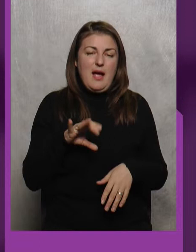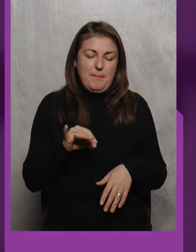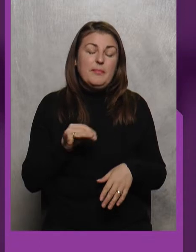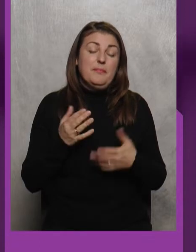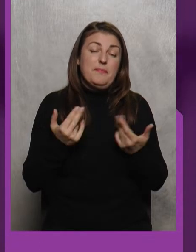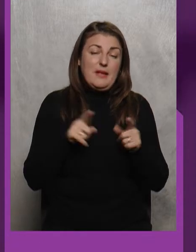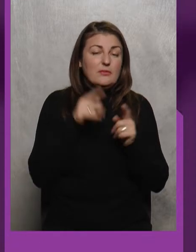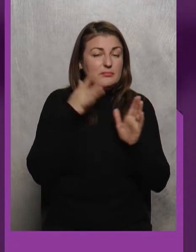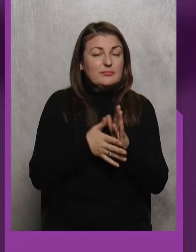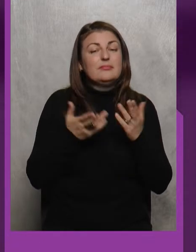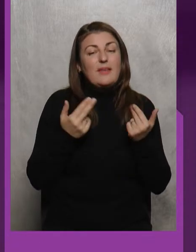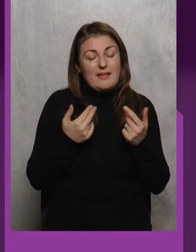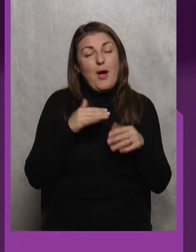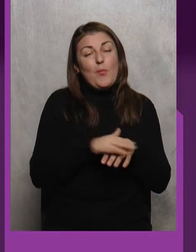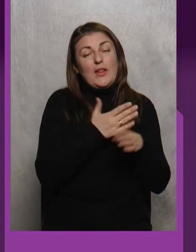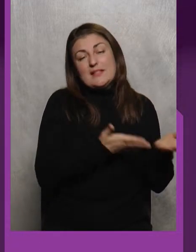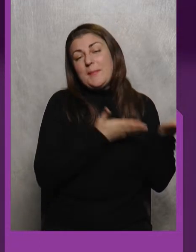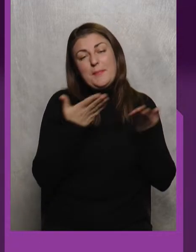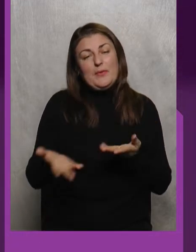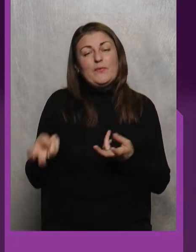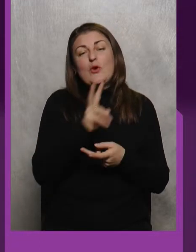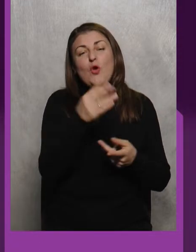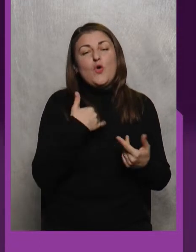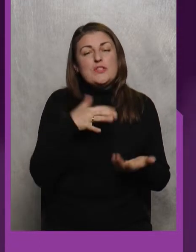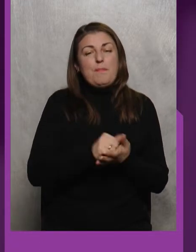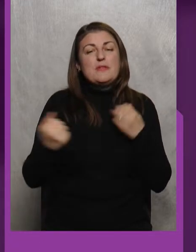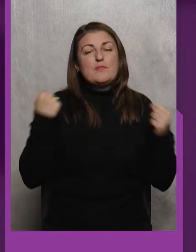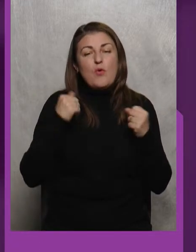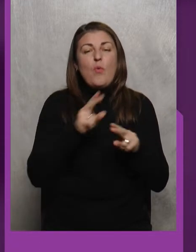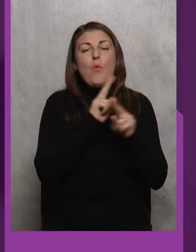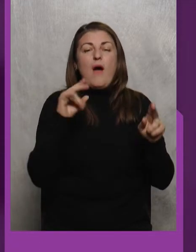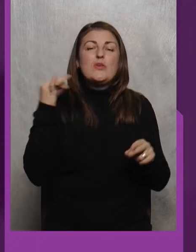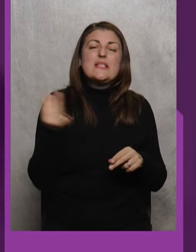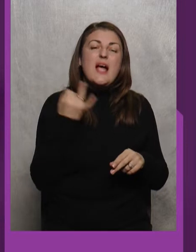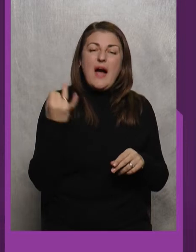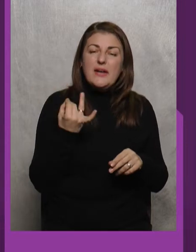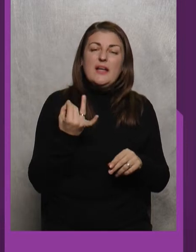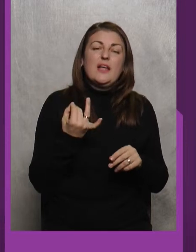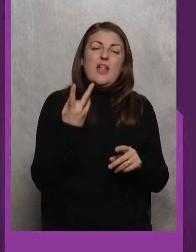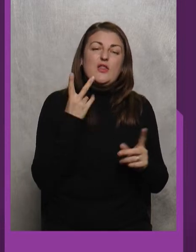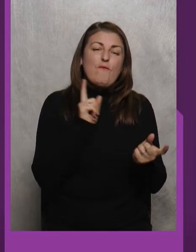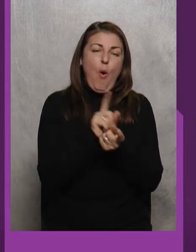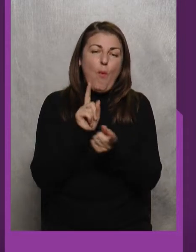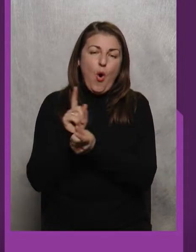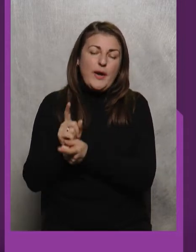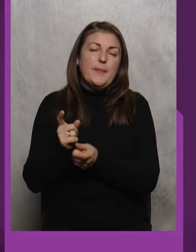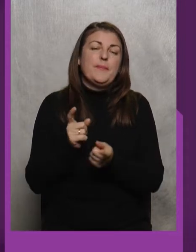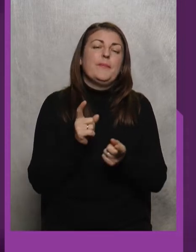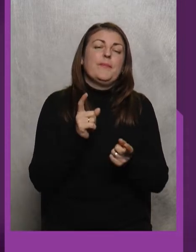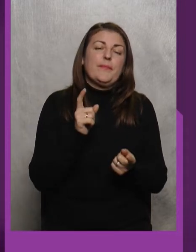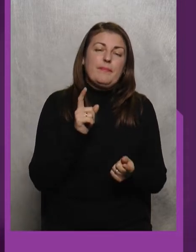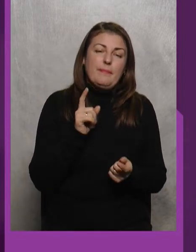Будь ласка, приходьте всі, хто хоче займатися спортом, кого цікавлять двобої, скажімо так